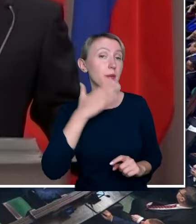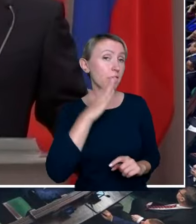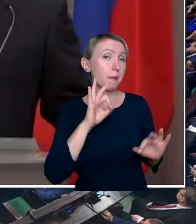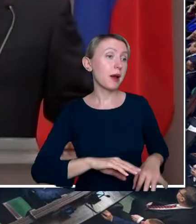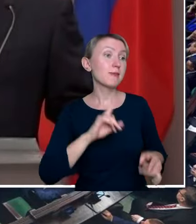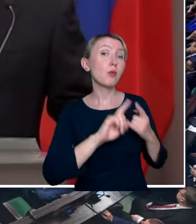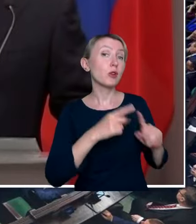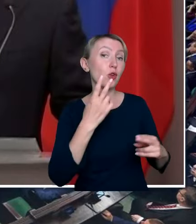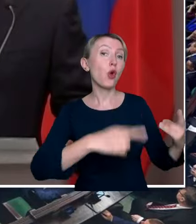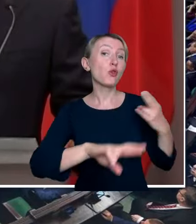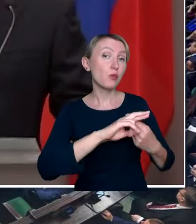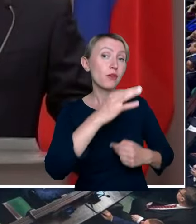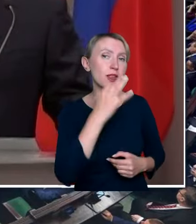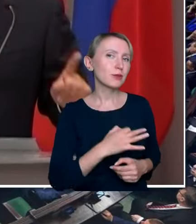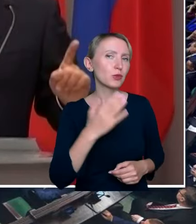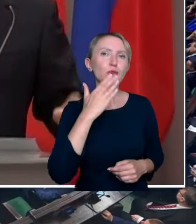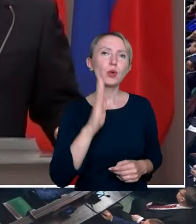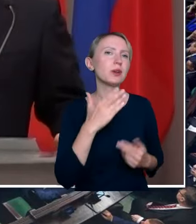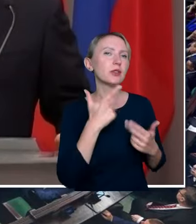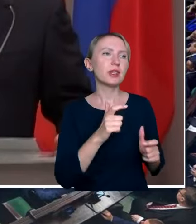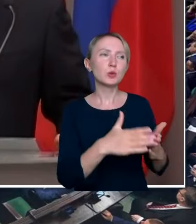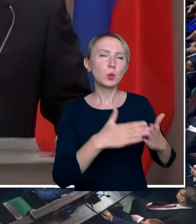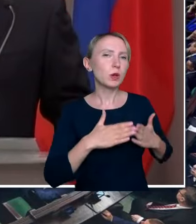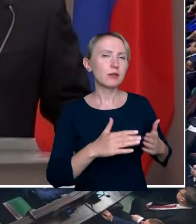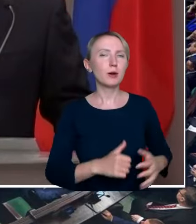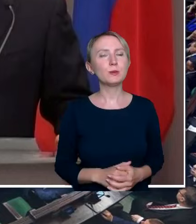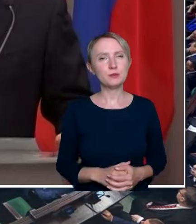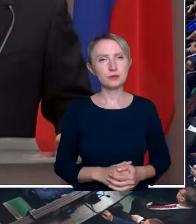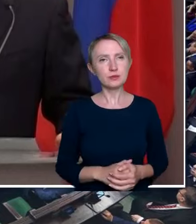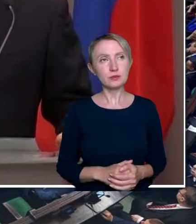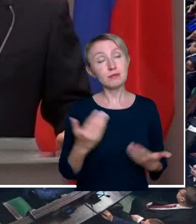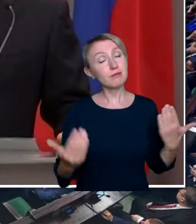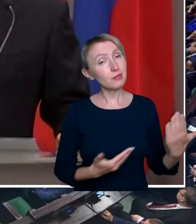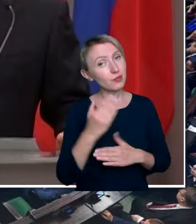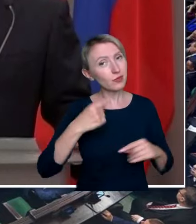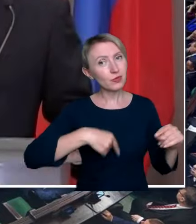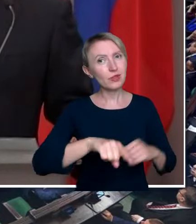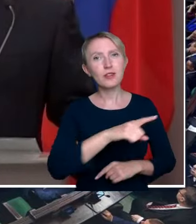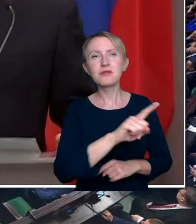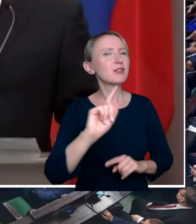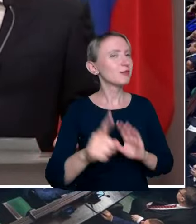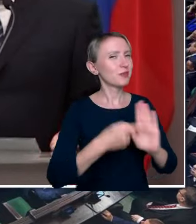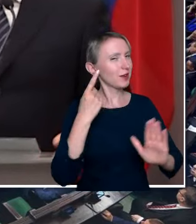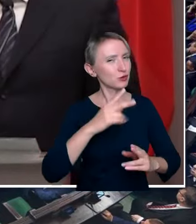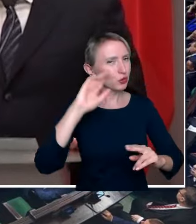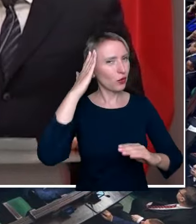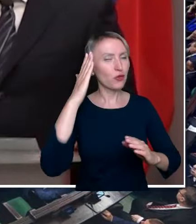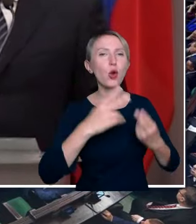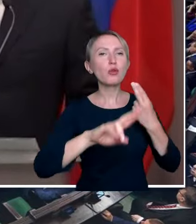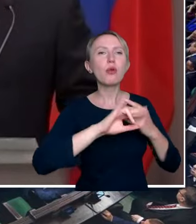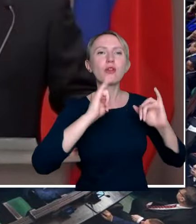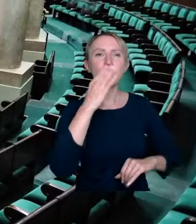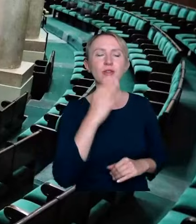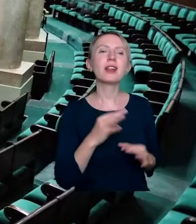odpowie na te pytania i nie będzie nic ukrywał. No ale to się okaże, będą państwo pierwsi wiedzieć, jakie odpowiedzi otrzymaliśmy. A